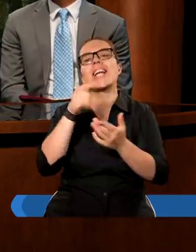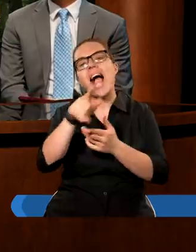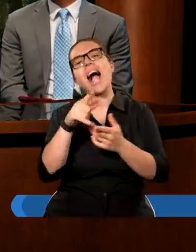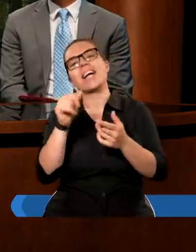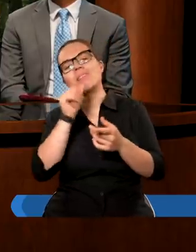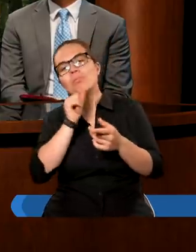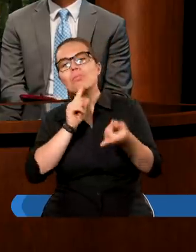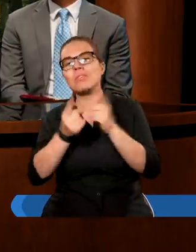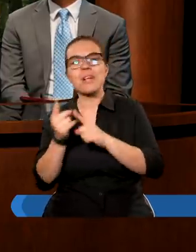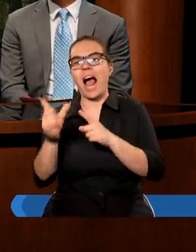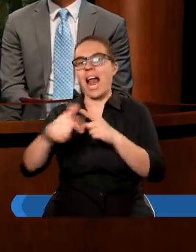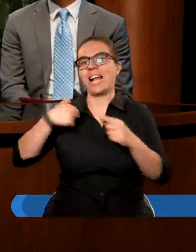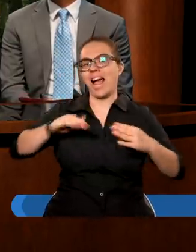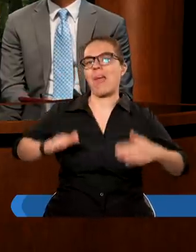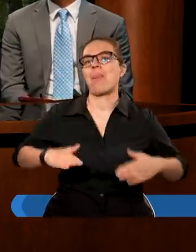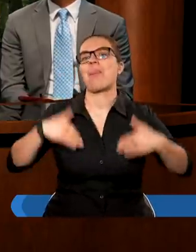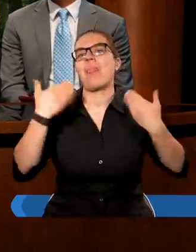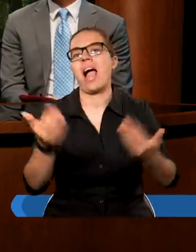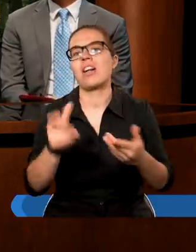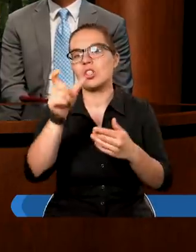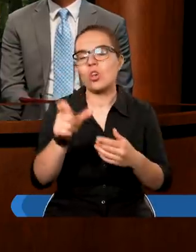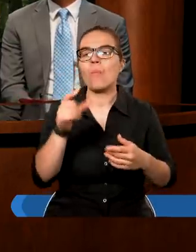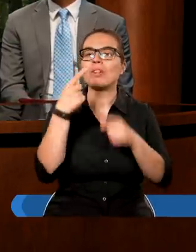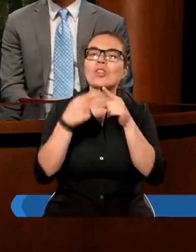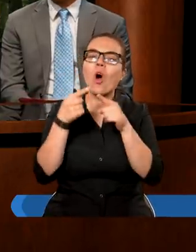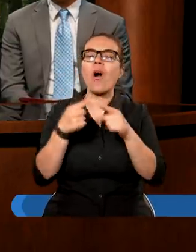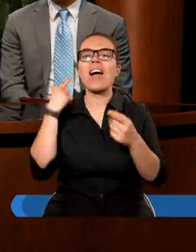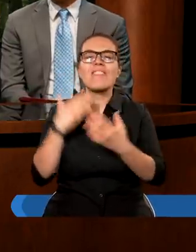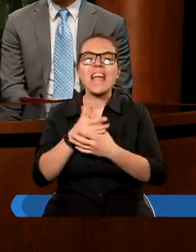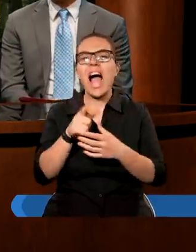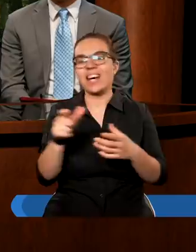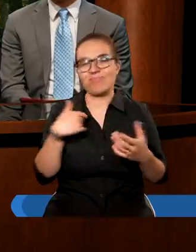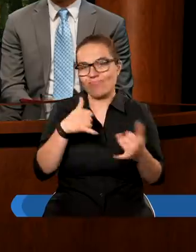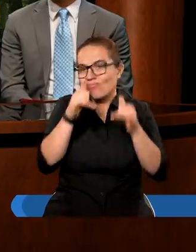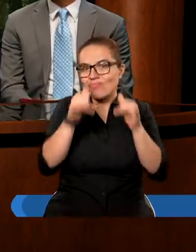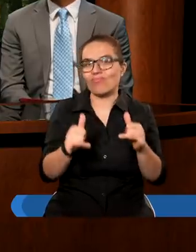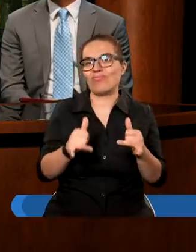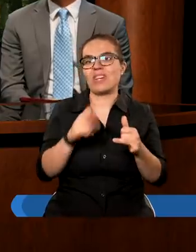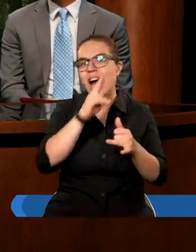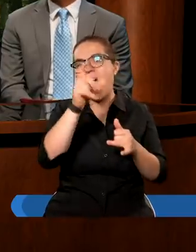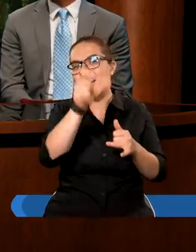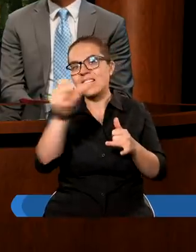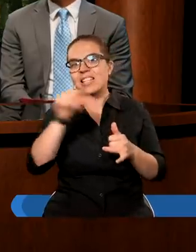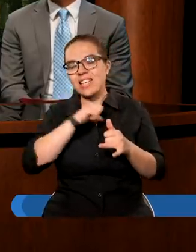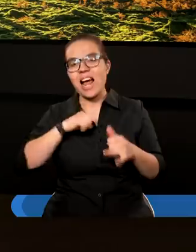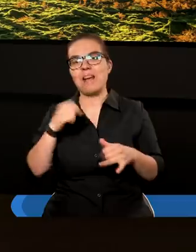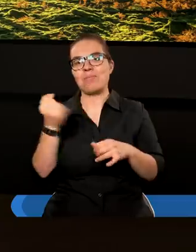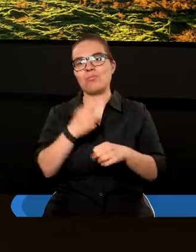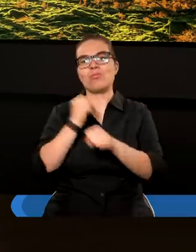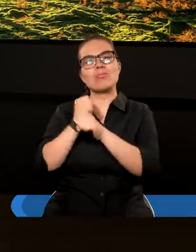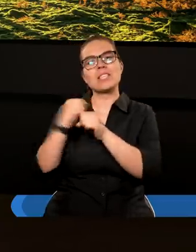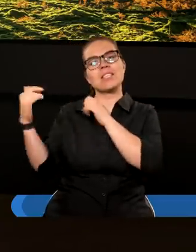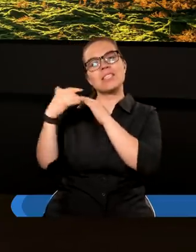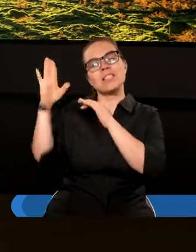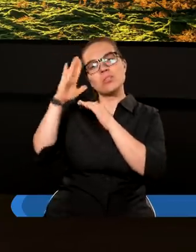ale ostatecznie wszystko sprowadza się do tego jakie decyzje ty osobiście podejmiesz w swoim życiu. Na jakie